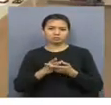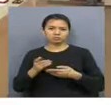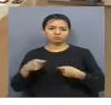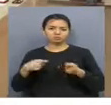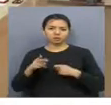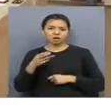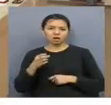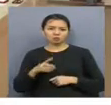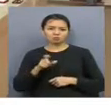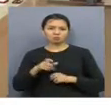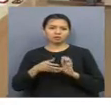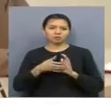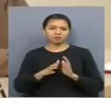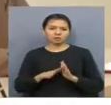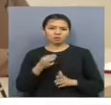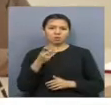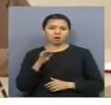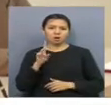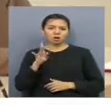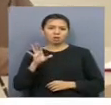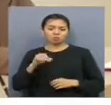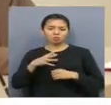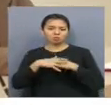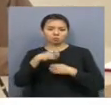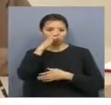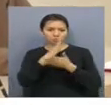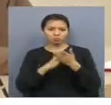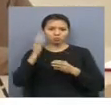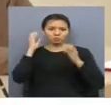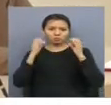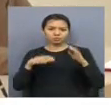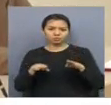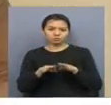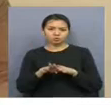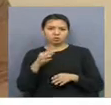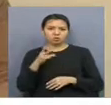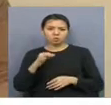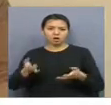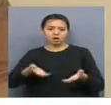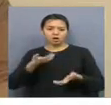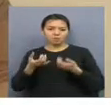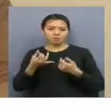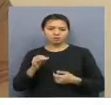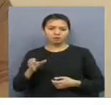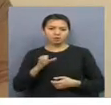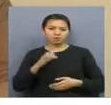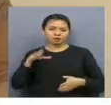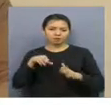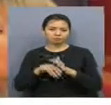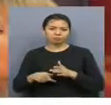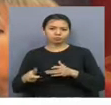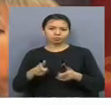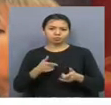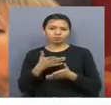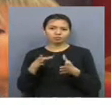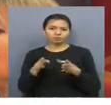Қадырсаның тапшылығына байланысты. Шоған ғалиханыф атындағы көкшетау мемлекеттігі университетіне. Тау кен өндіру және байыту мамандарын дайырлау бойын